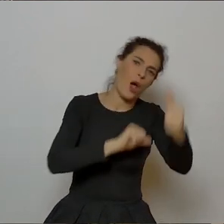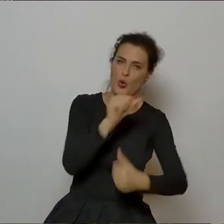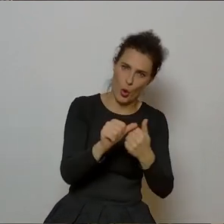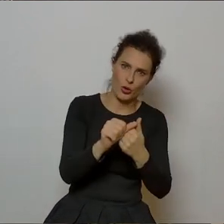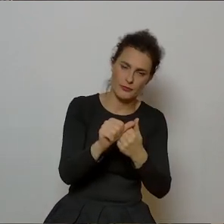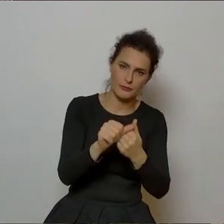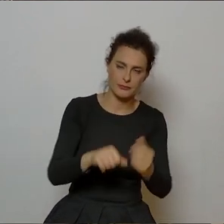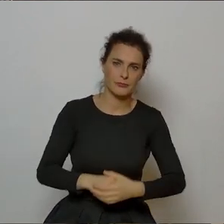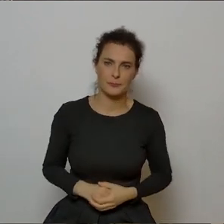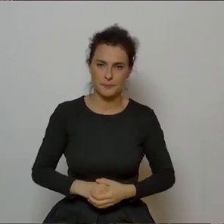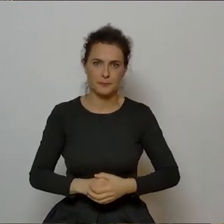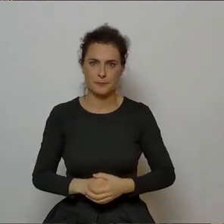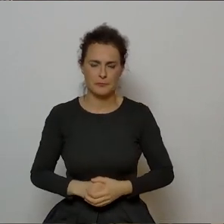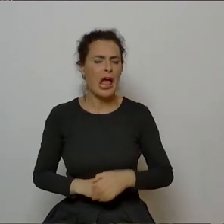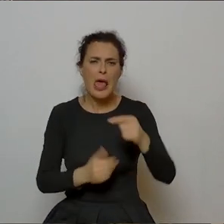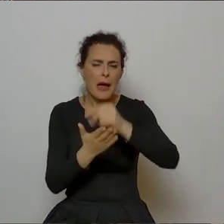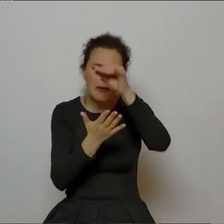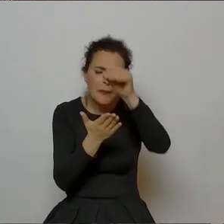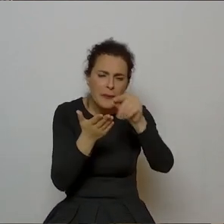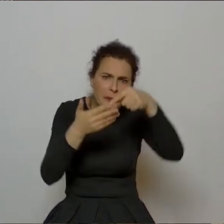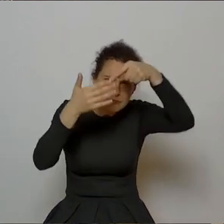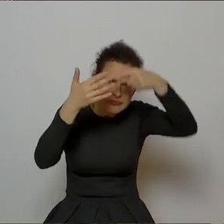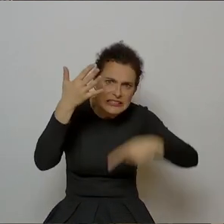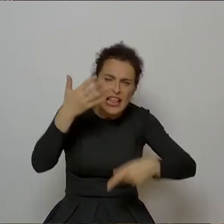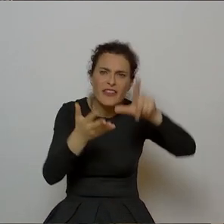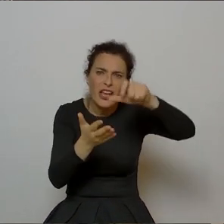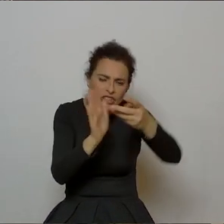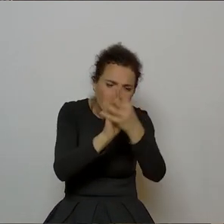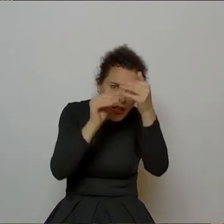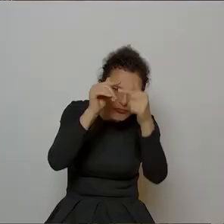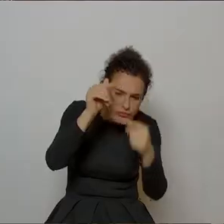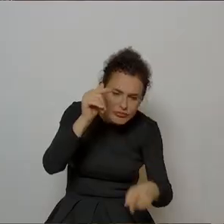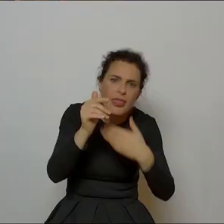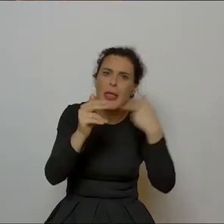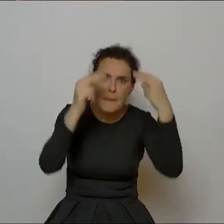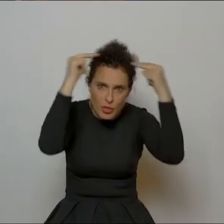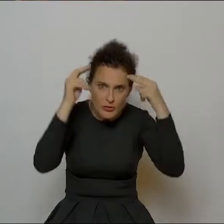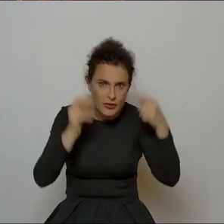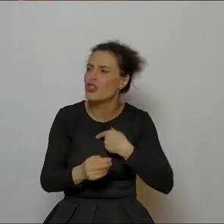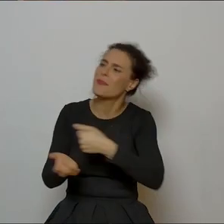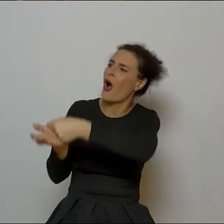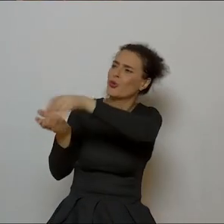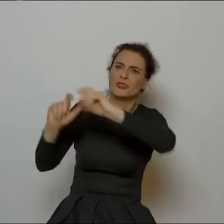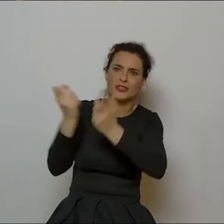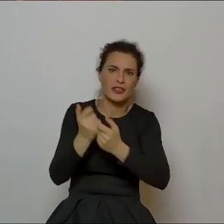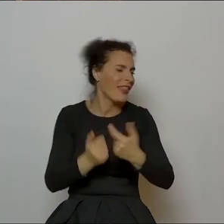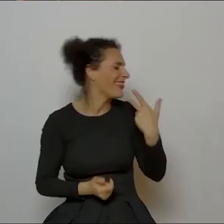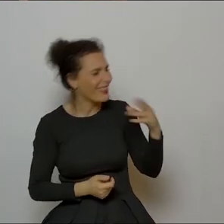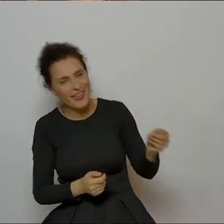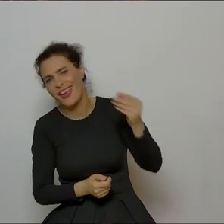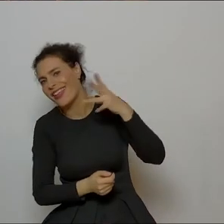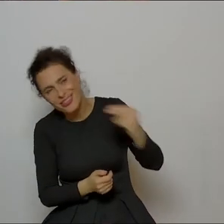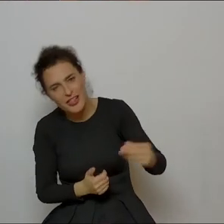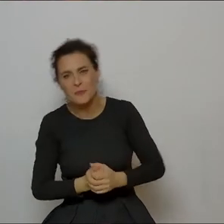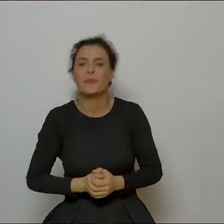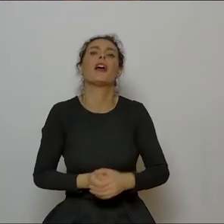Nie ma żadnego o Norwida tam. Chyba. Trzeba wszystkie odrzucić. Nie, nie, nie. nie. Ale pisałem w zeszłym roku i zostało